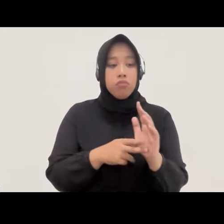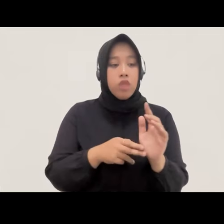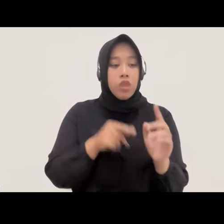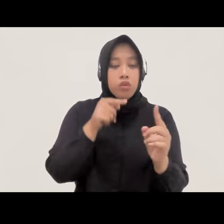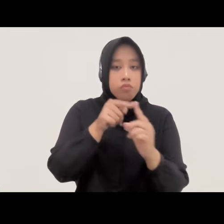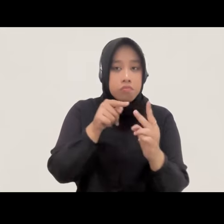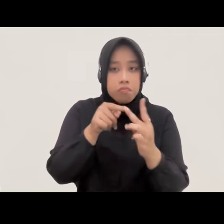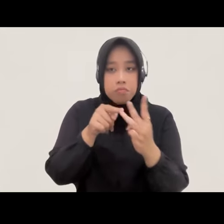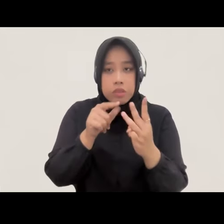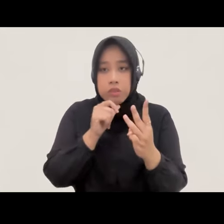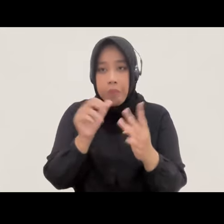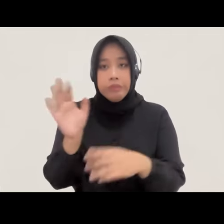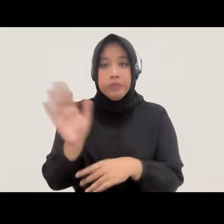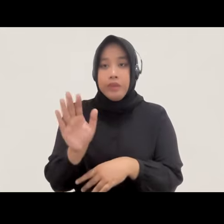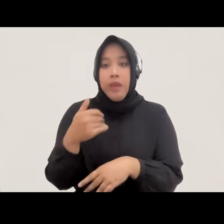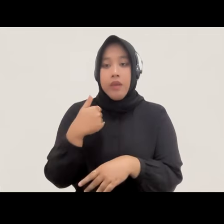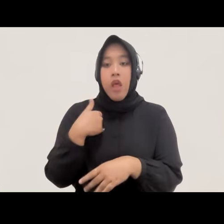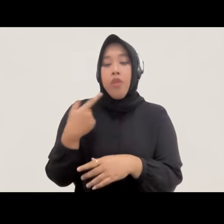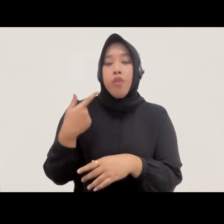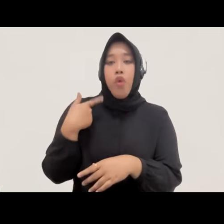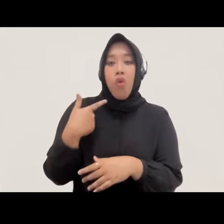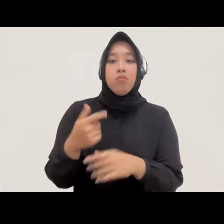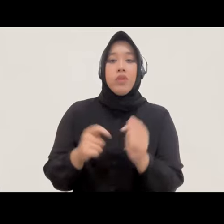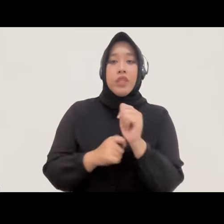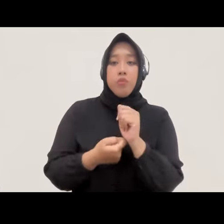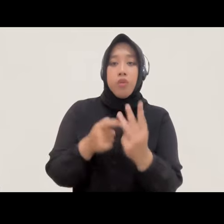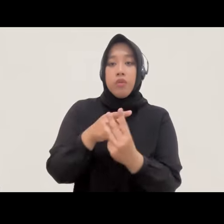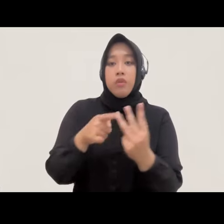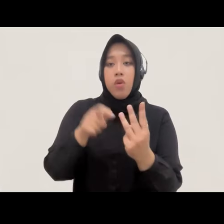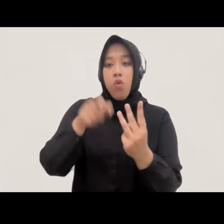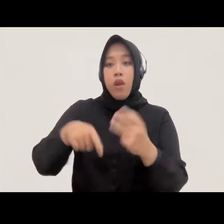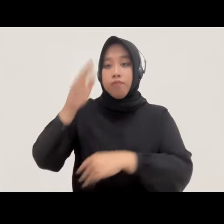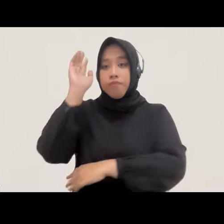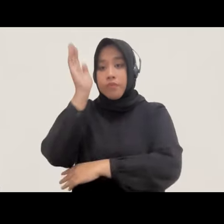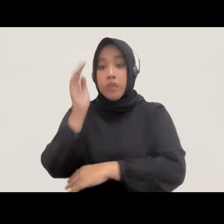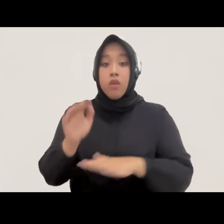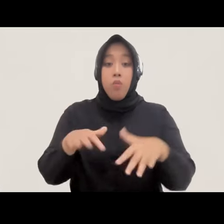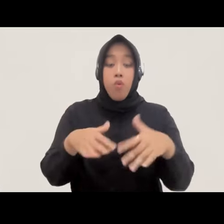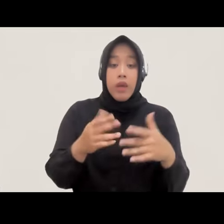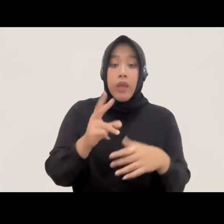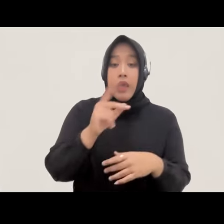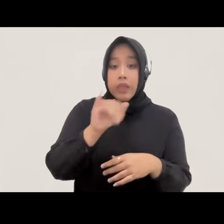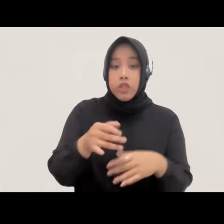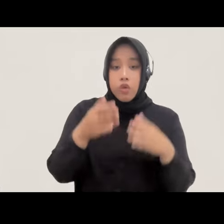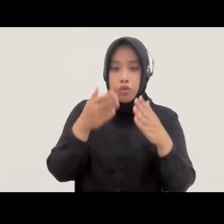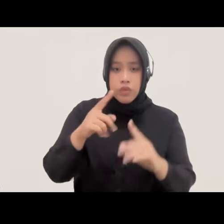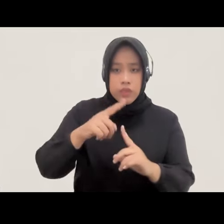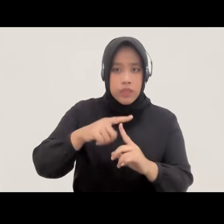satu pembicara jadi mungkin nanti bisa ditanggapi oleh ketiga pembicara yang pertama terkait bukankah RJ dilakukan untuk tipiring